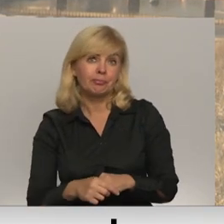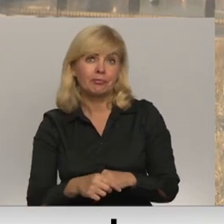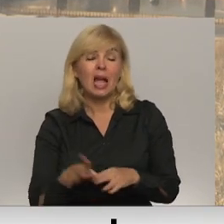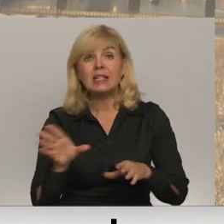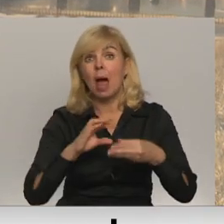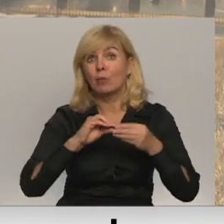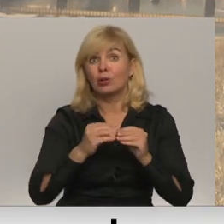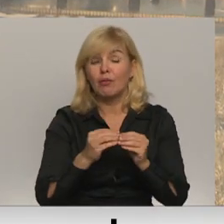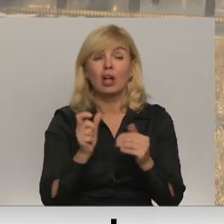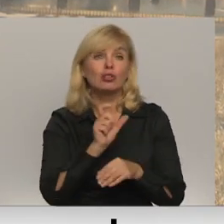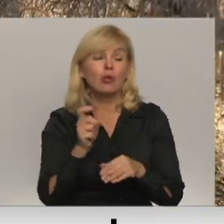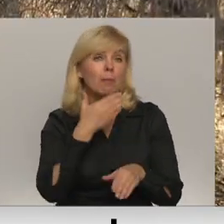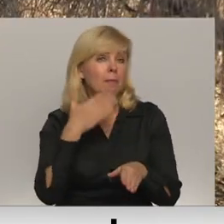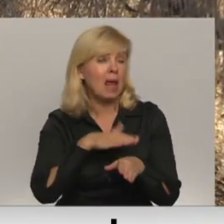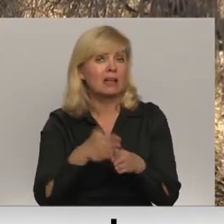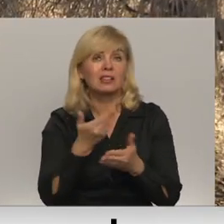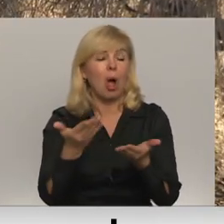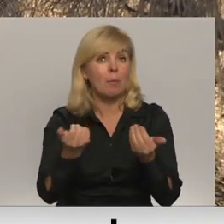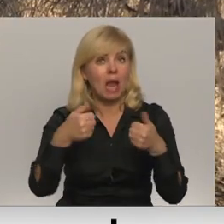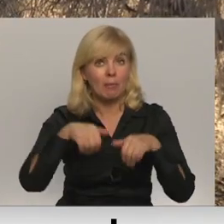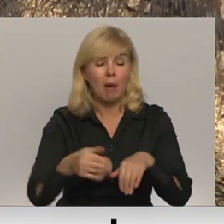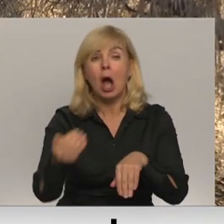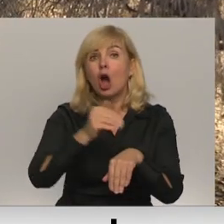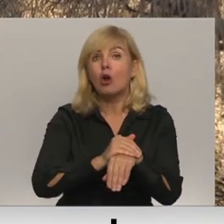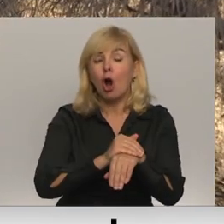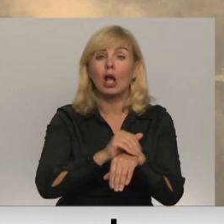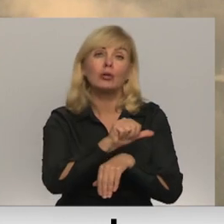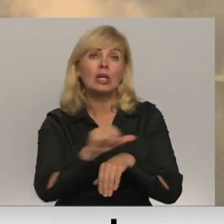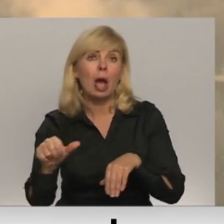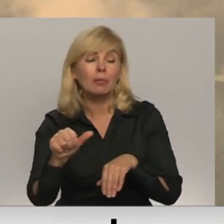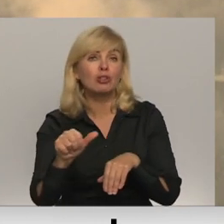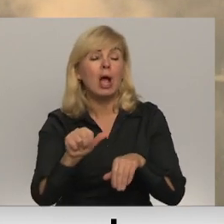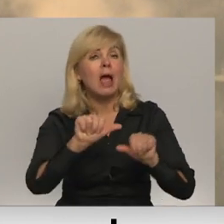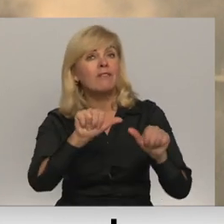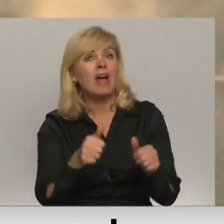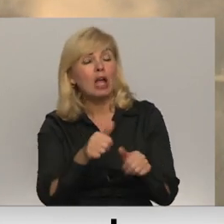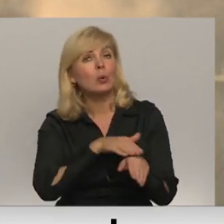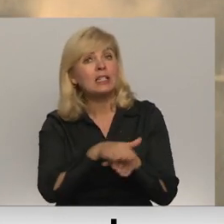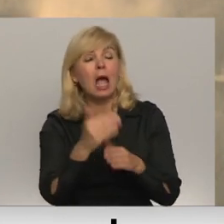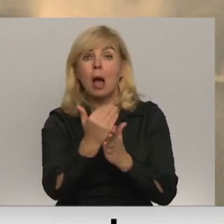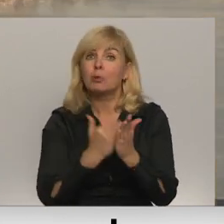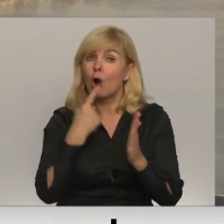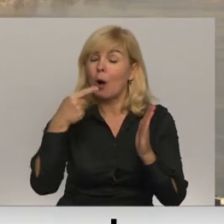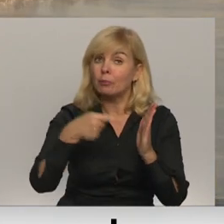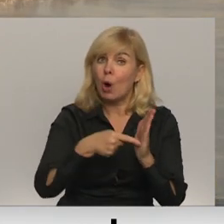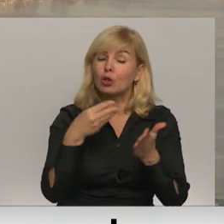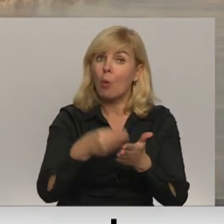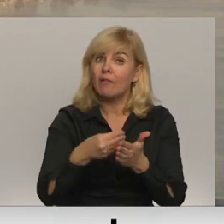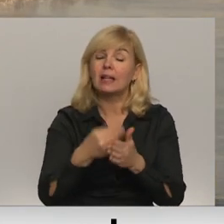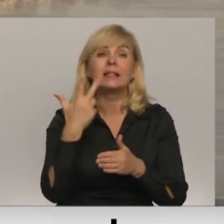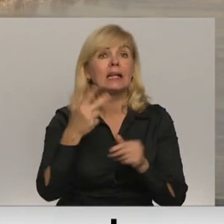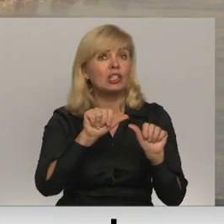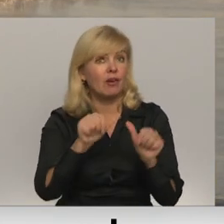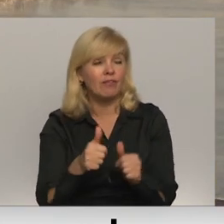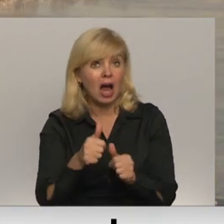Ņemot vērā, ka šobrīd vēl nav pieņemts lēmumus par konkrēti ierobežoju modeļu īstenošanu, programmā norādīts, ka novērtētu trīs varianti.